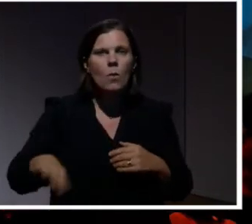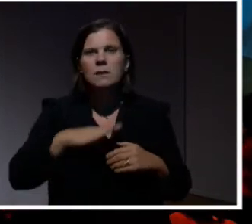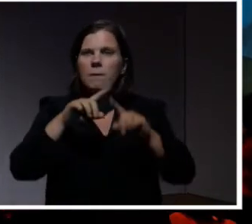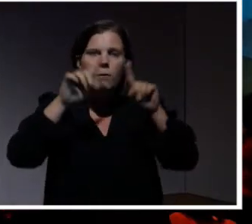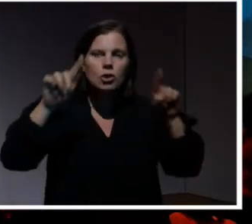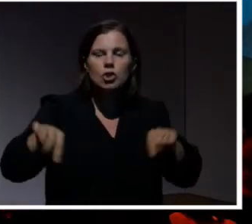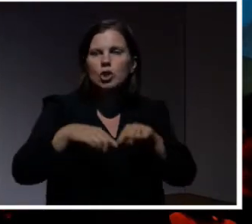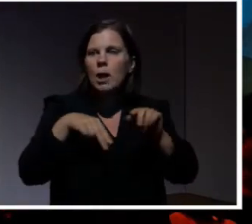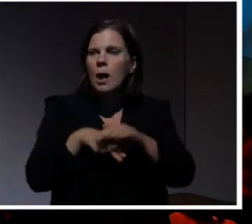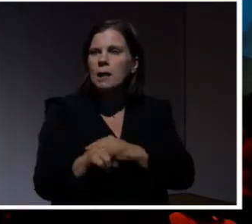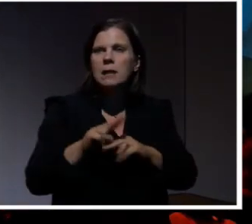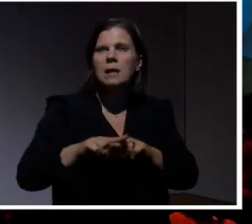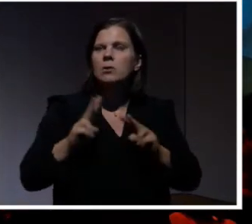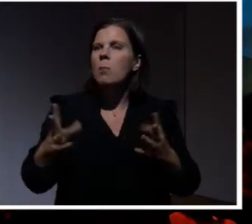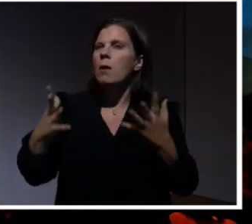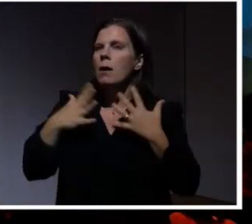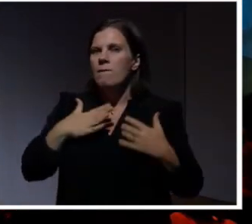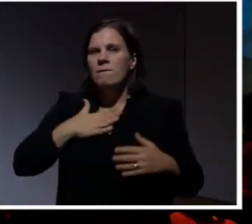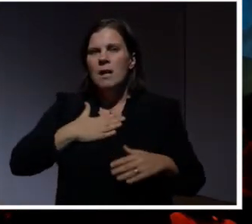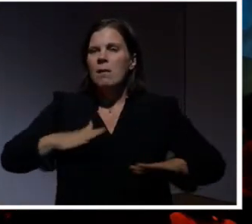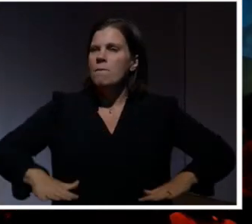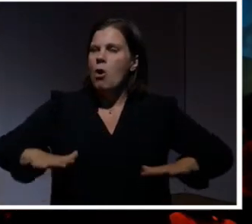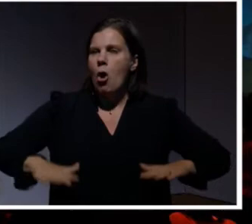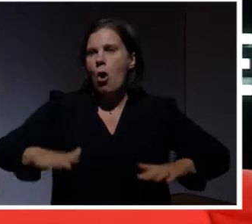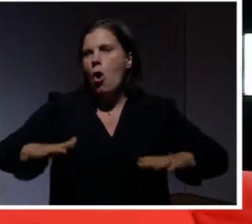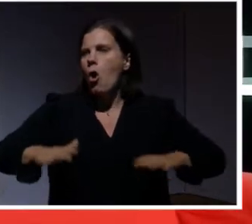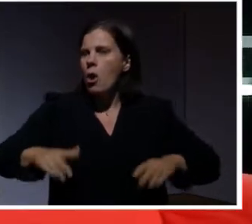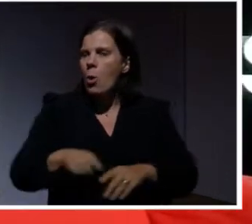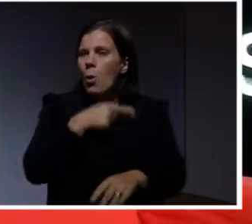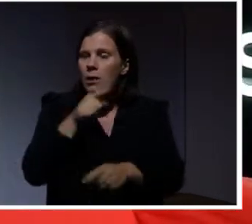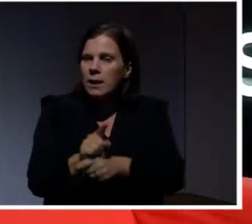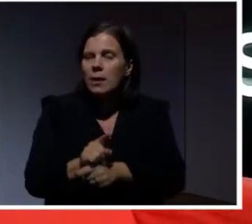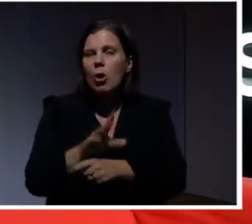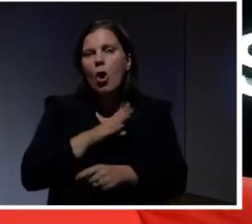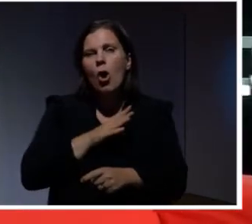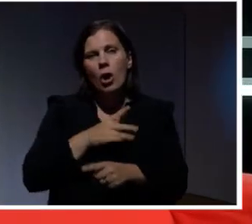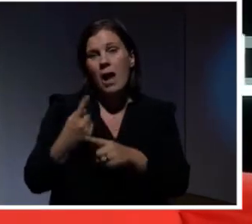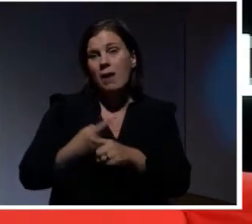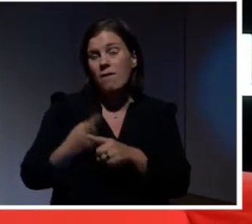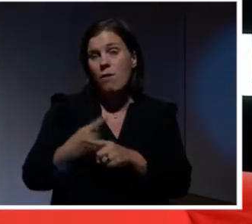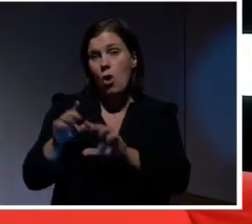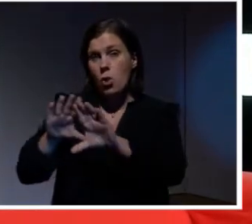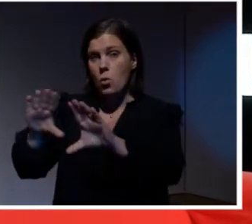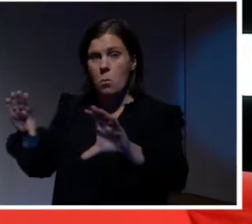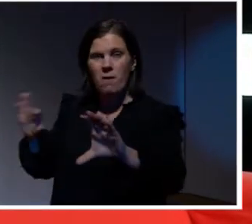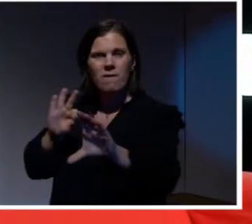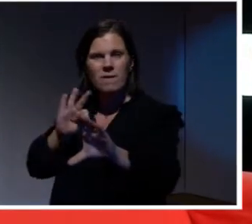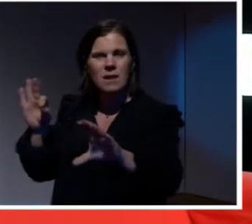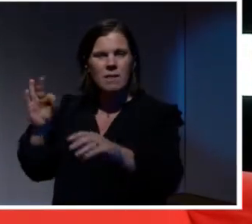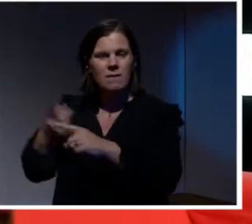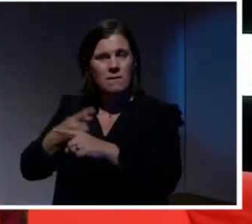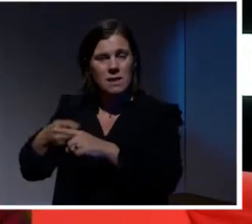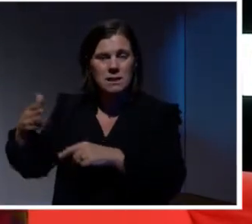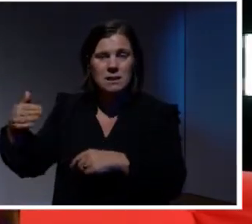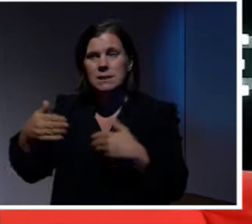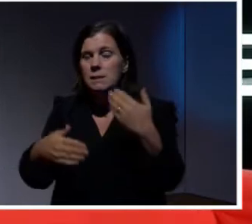ska kännas som att man vill vara där för evigt och bara bränna pengar. Och man har akvarier med fina fiskar. Och